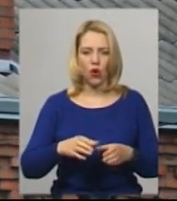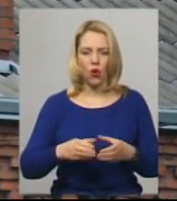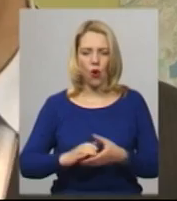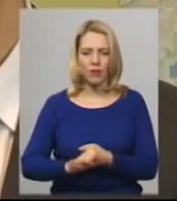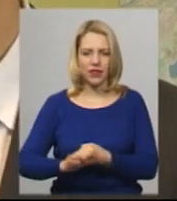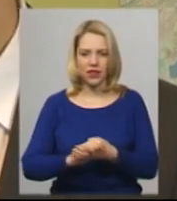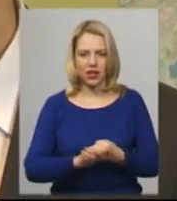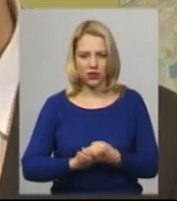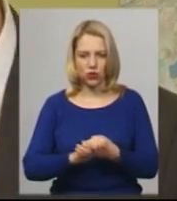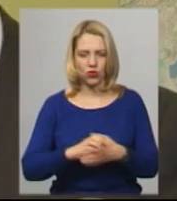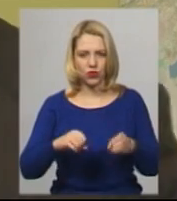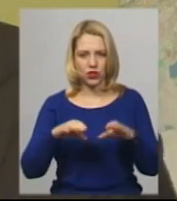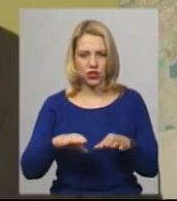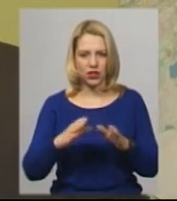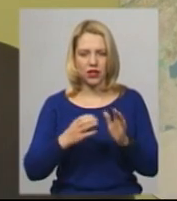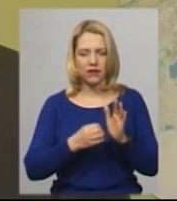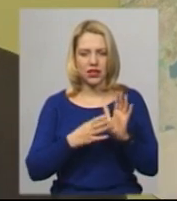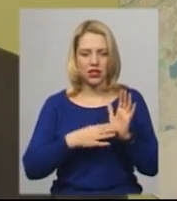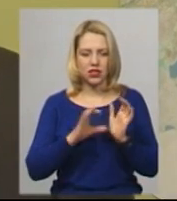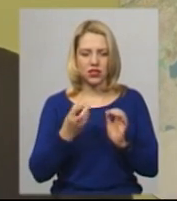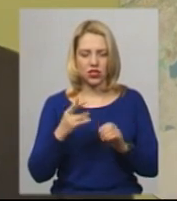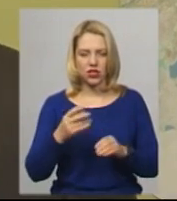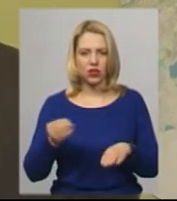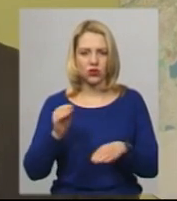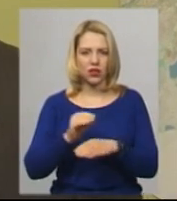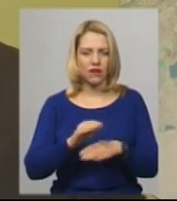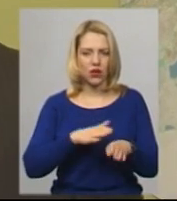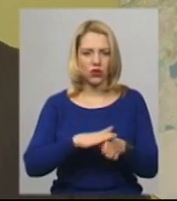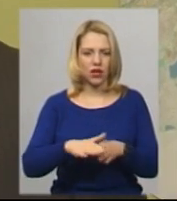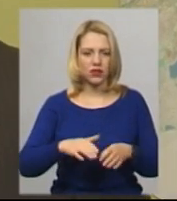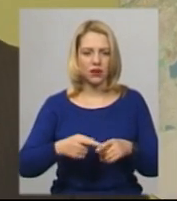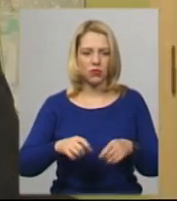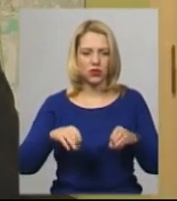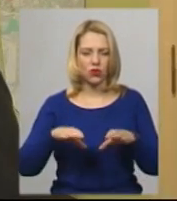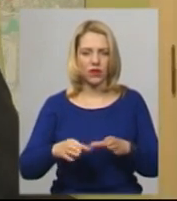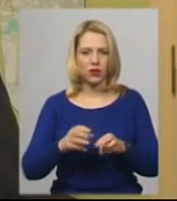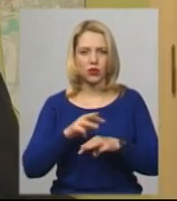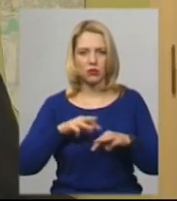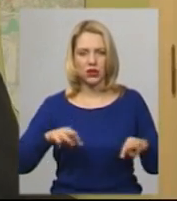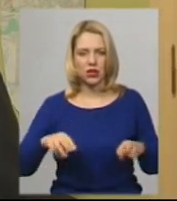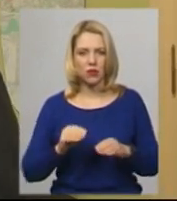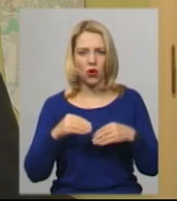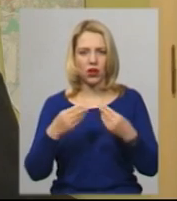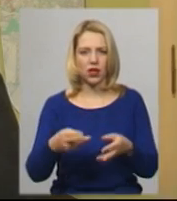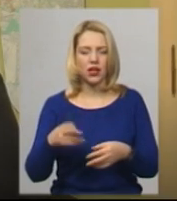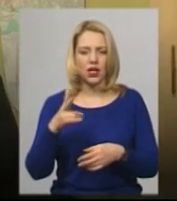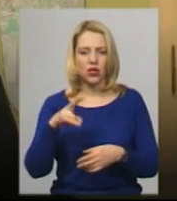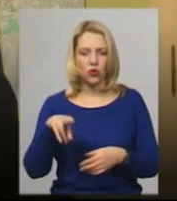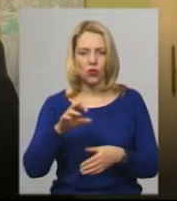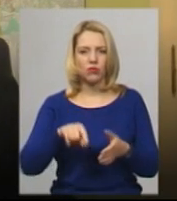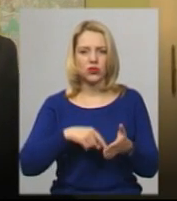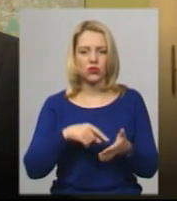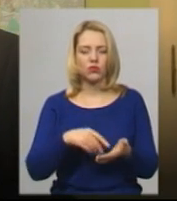голови Анатолій Нестерук. Додає, виконання постанови Кабінету міністрів поклали на місцеві бюджети. Для міського бюджету ми маємо